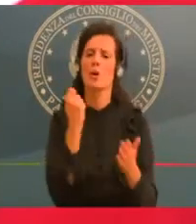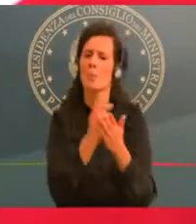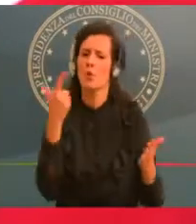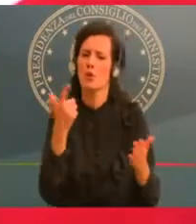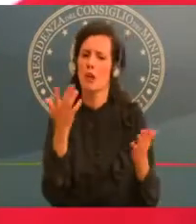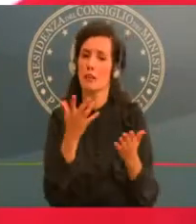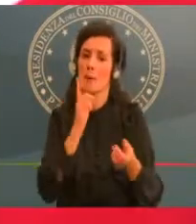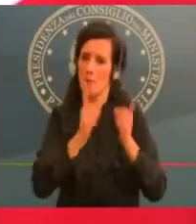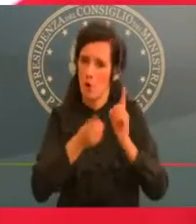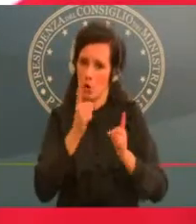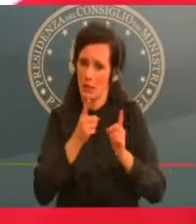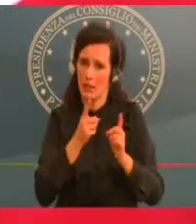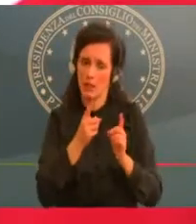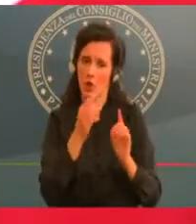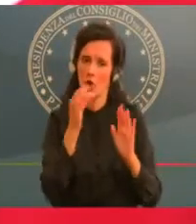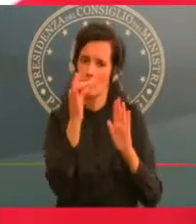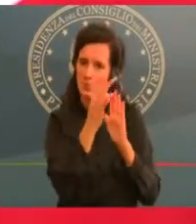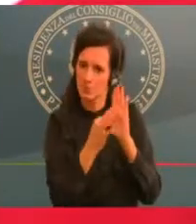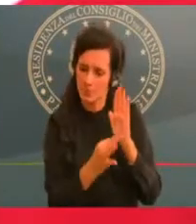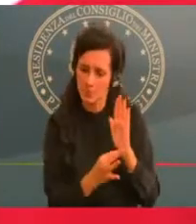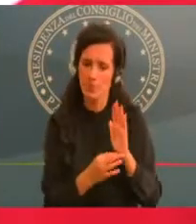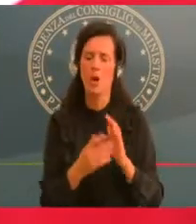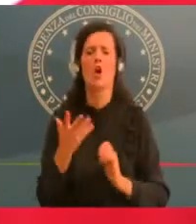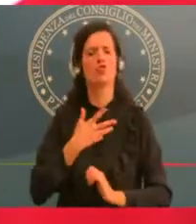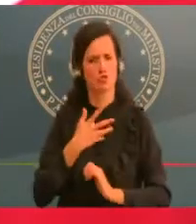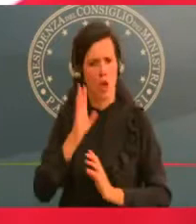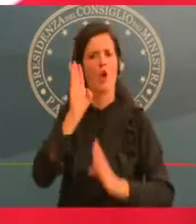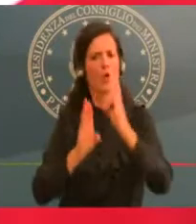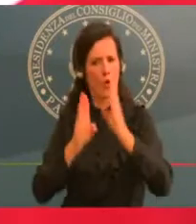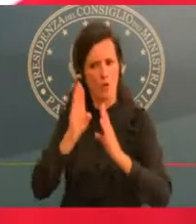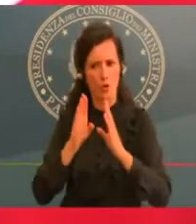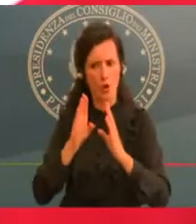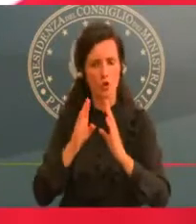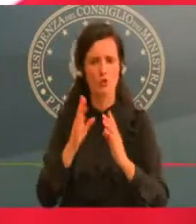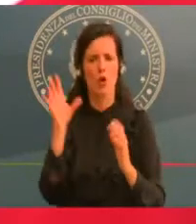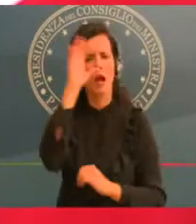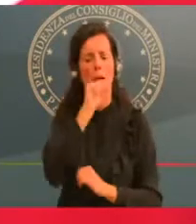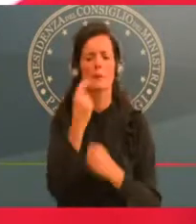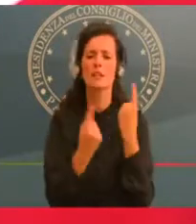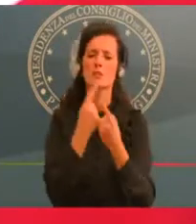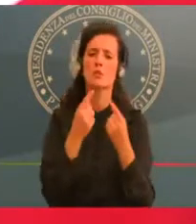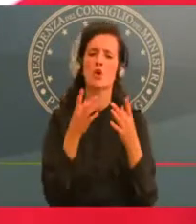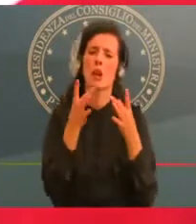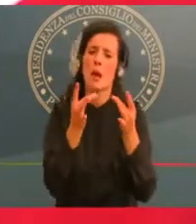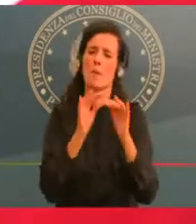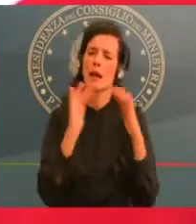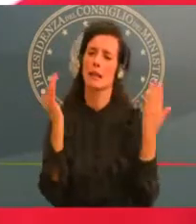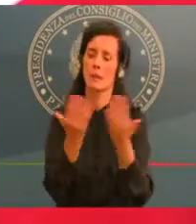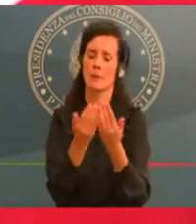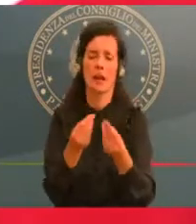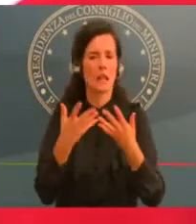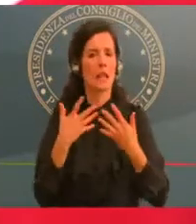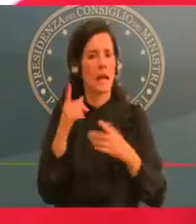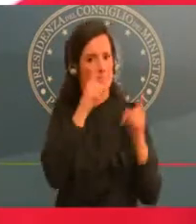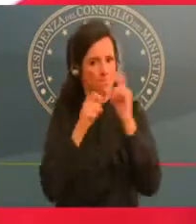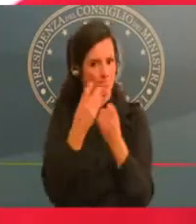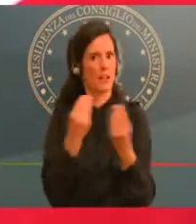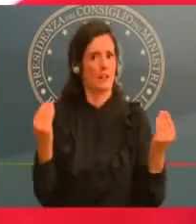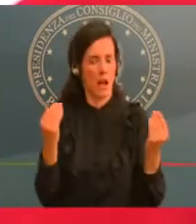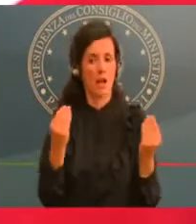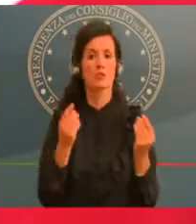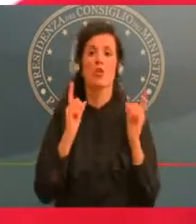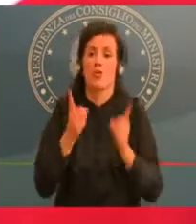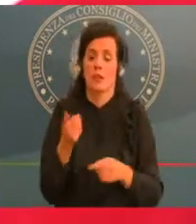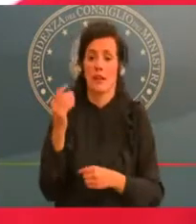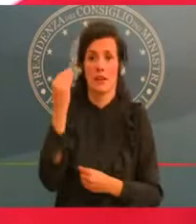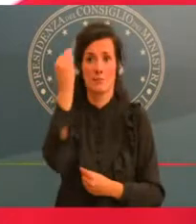ma dobbiamo pensare anche al futuro, dobbiamo pensare a ricoveri plan italiano, dobbiamo pensare a tutte le altre iniziative, alcune anche